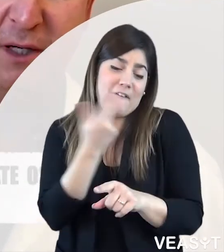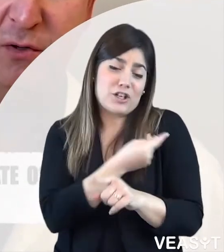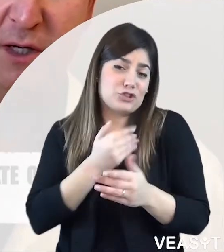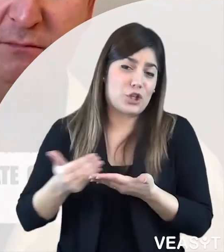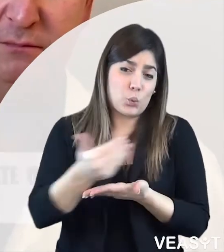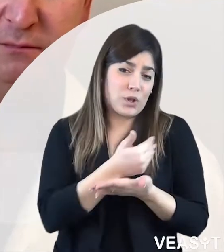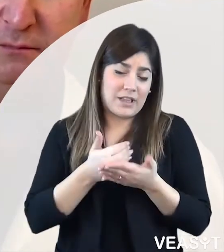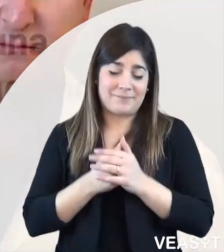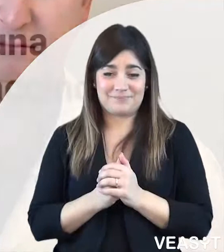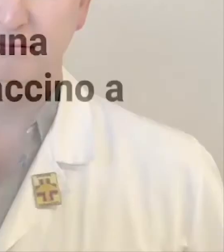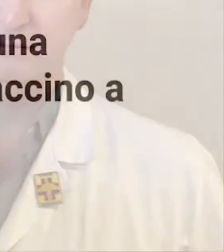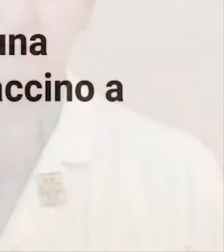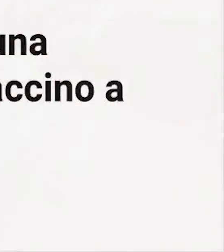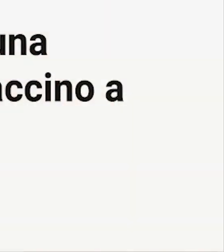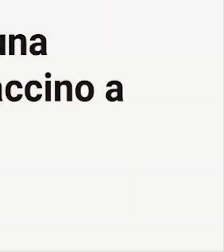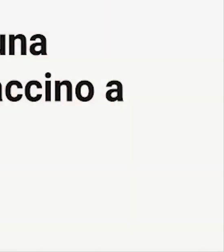febbricola.